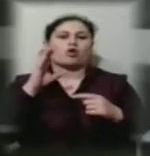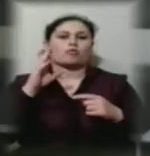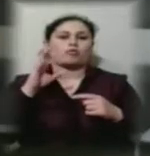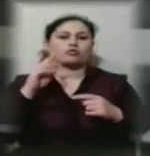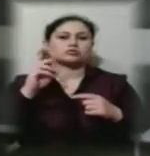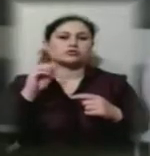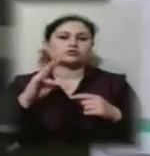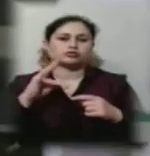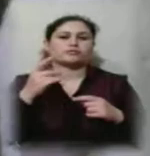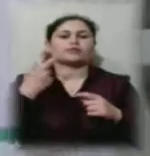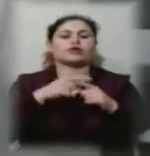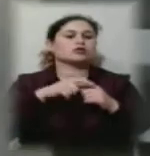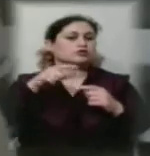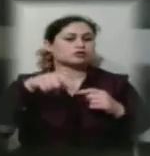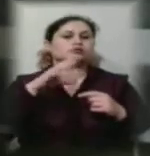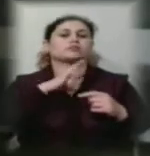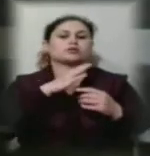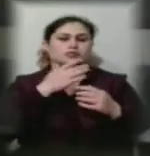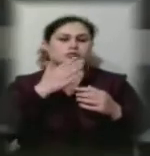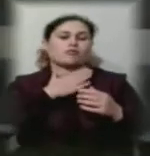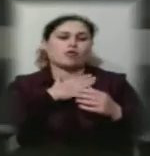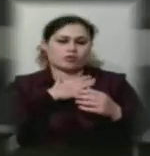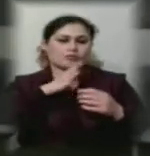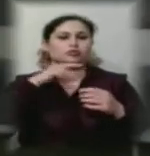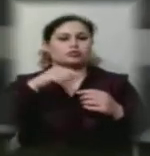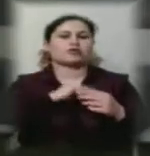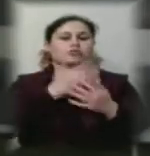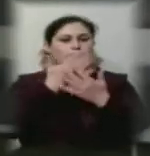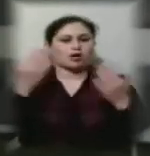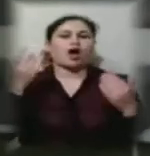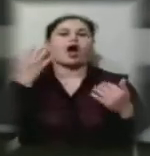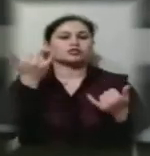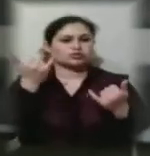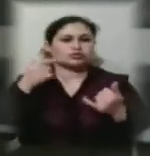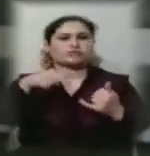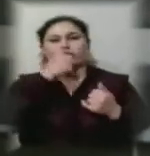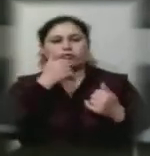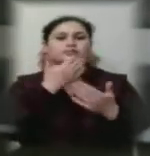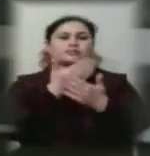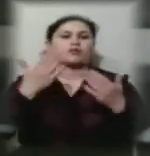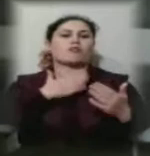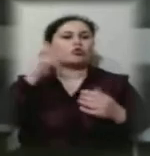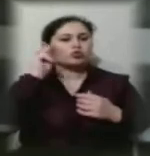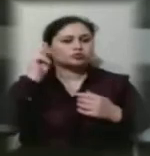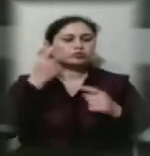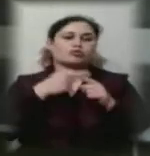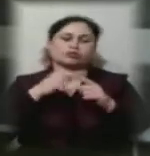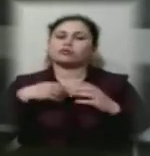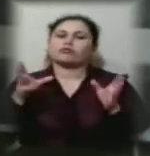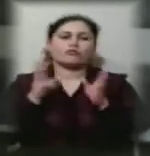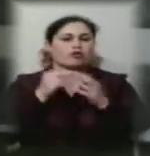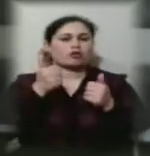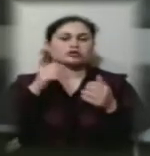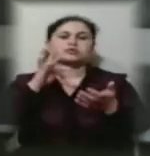вперше, а тут була виставка моїх робіт, і я так думаю, ми вже плідно співпрацюємо зі центром